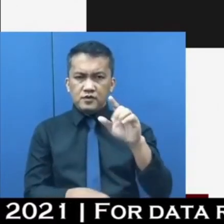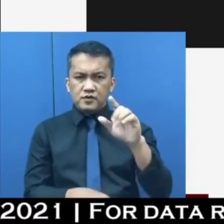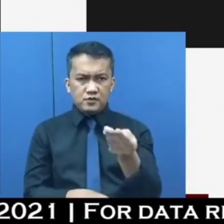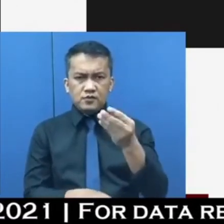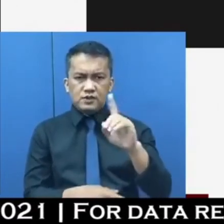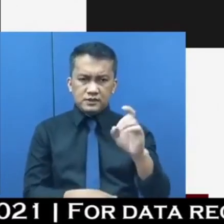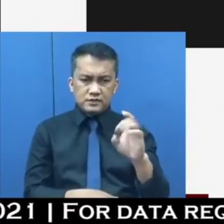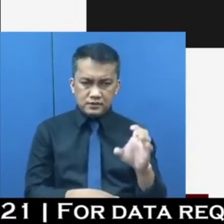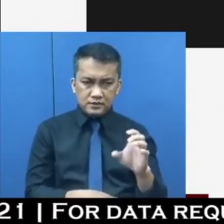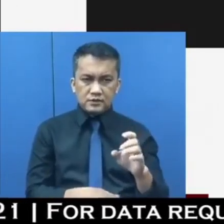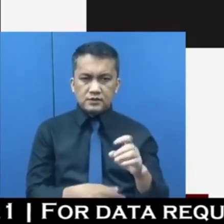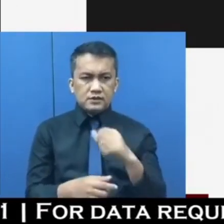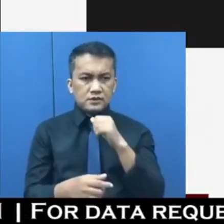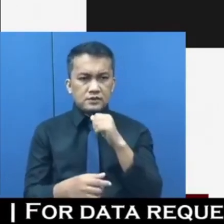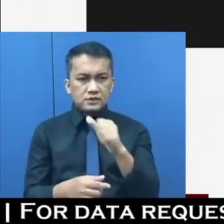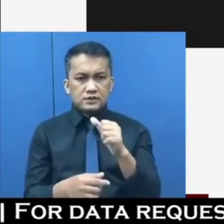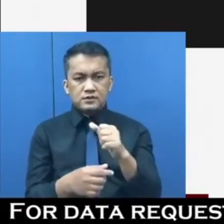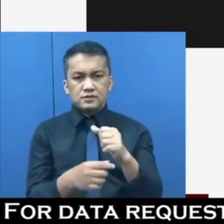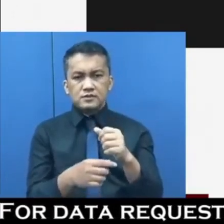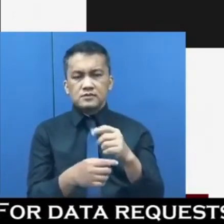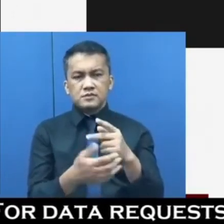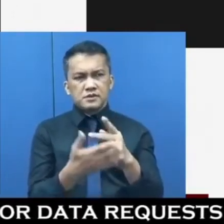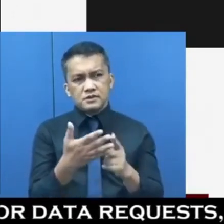significant this may be part of the usual